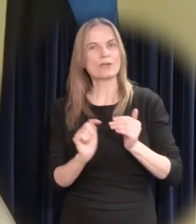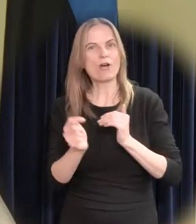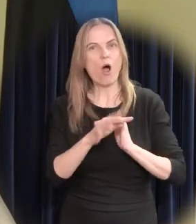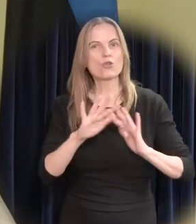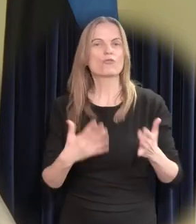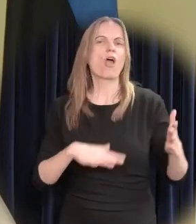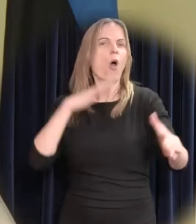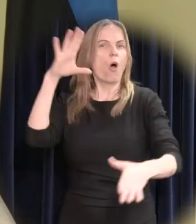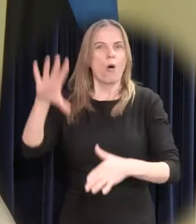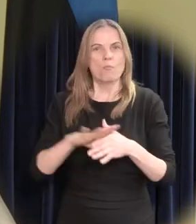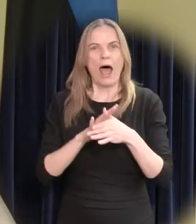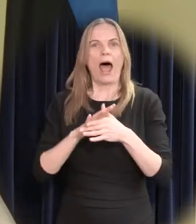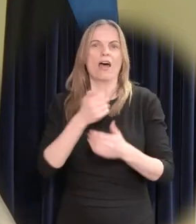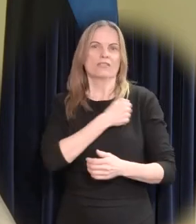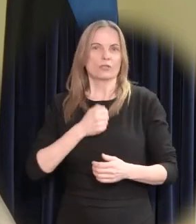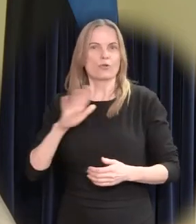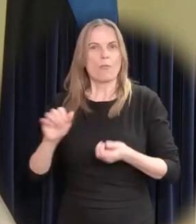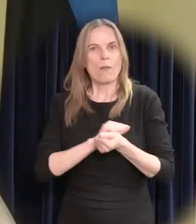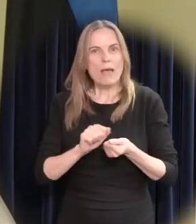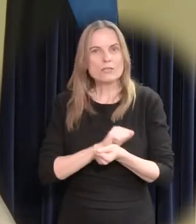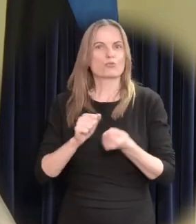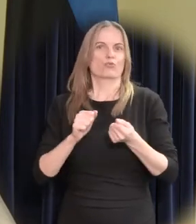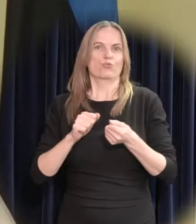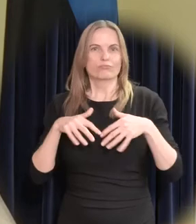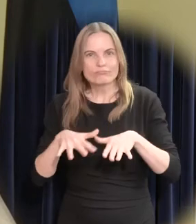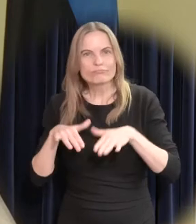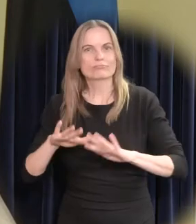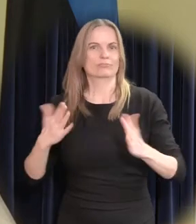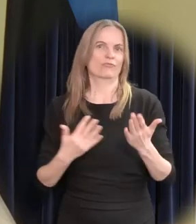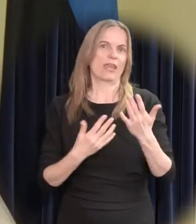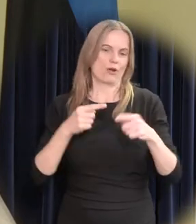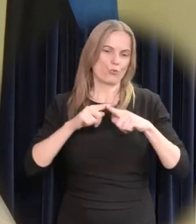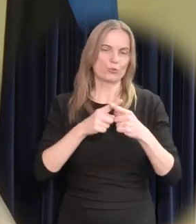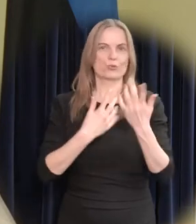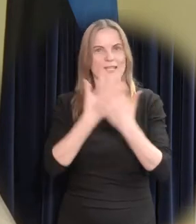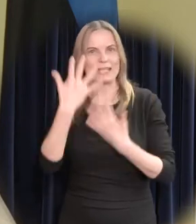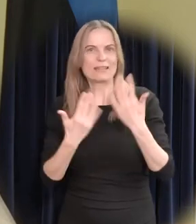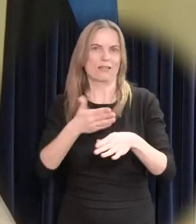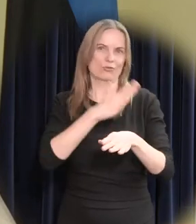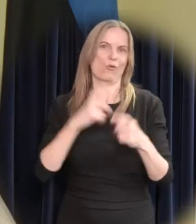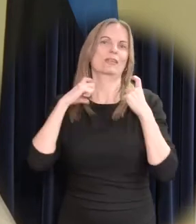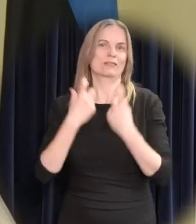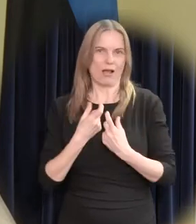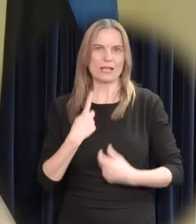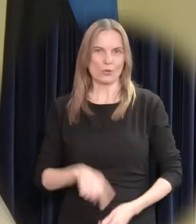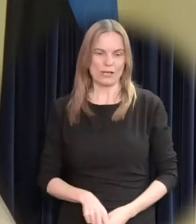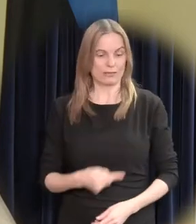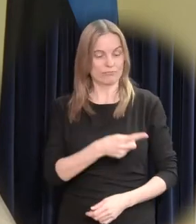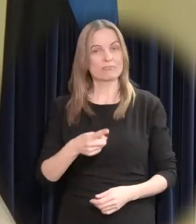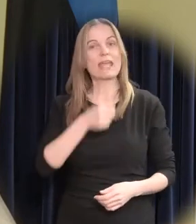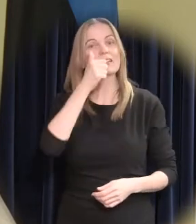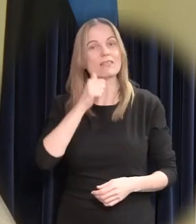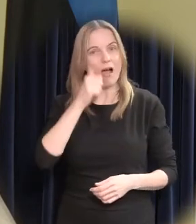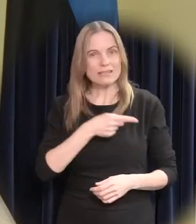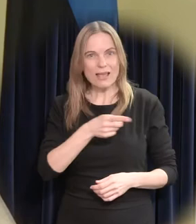õmblesid sõduritele pesu, kudusid salle, sokke, kindaid. Me ei tea nendest naistest kuigi palju. Vähe